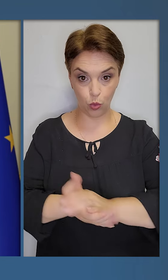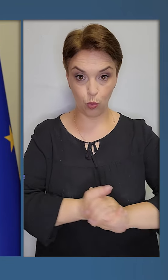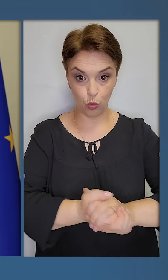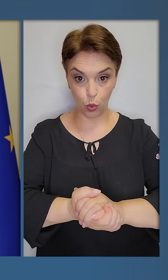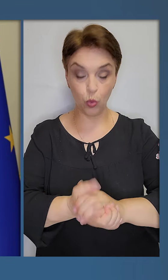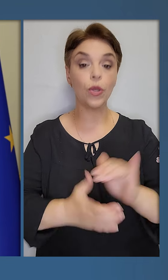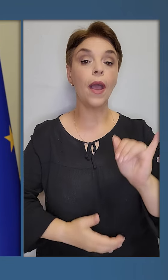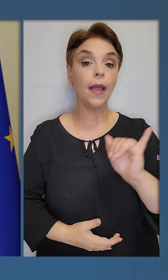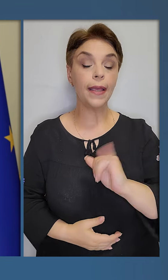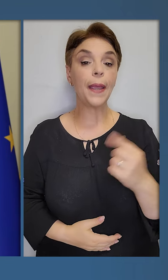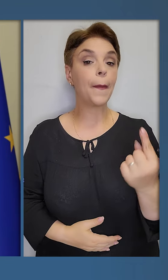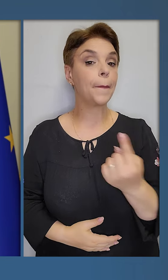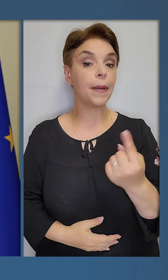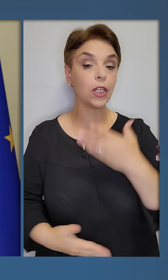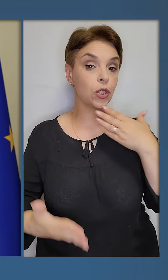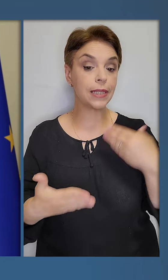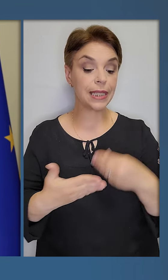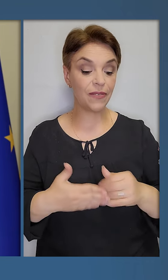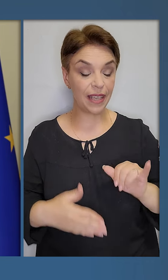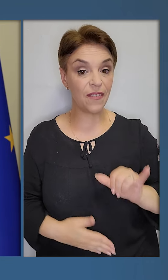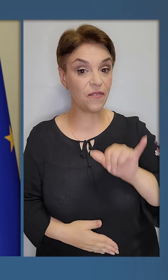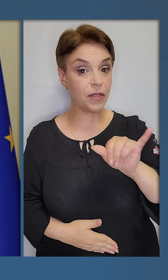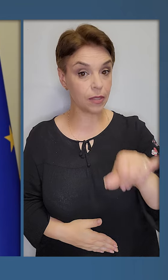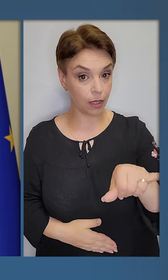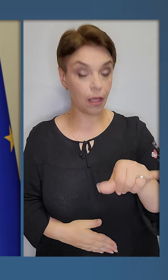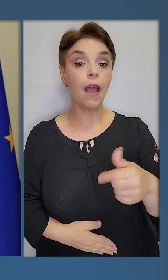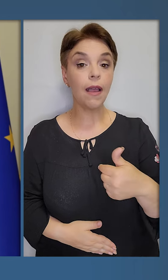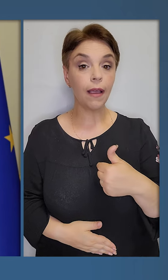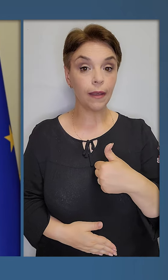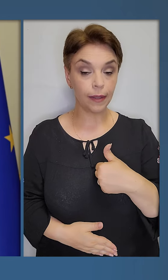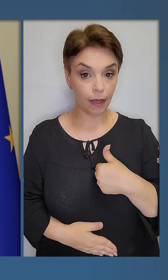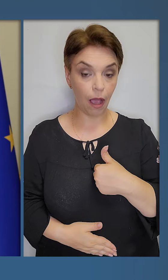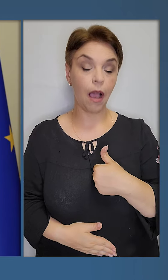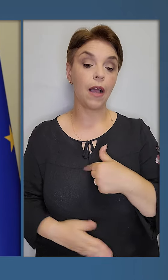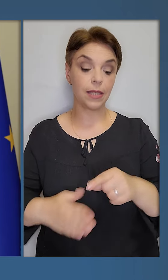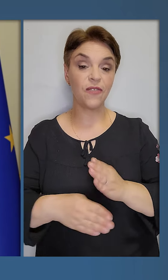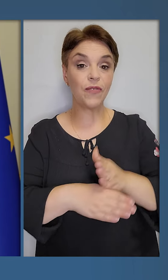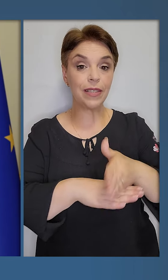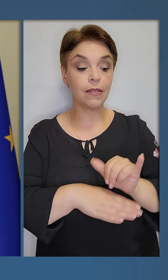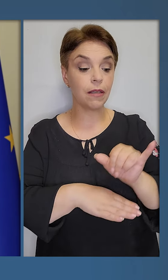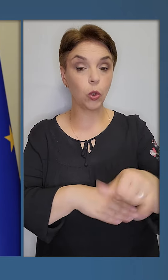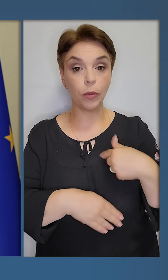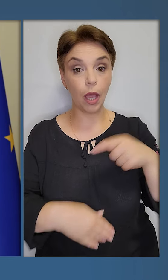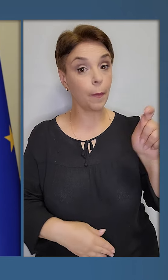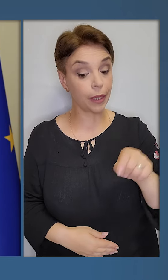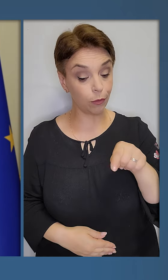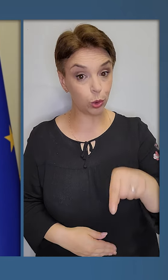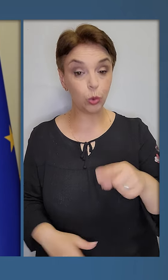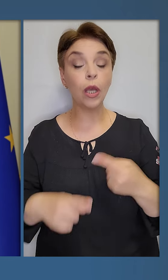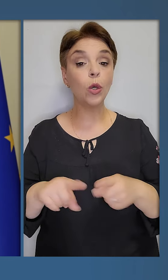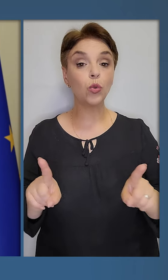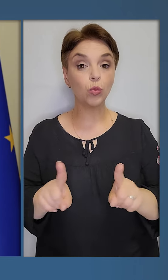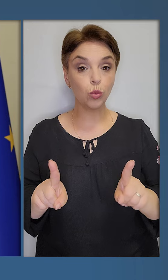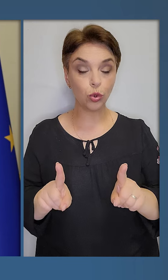Союзі. І перший свій візит, з візитом я приїхав сюди, тому